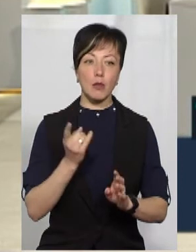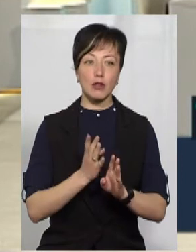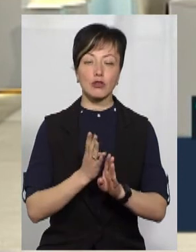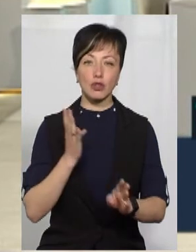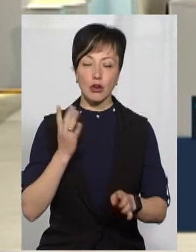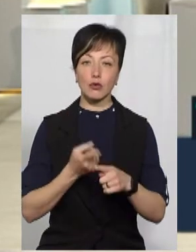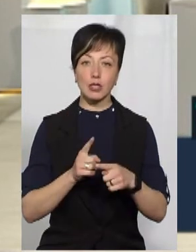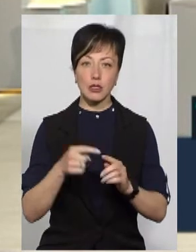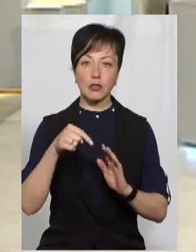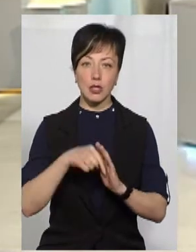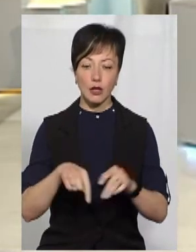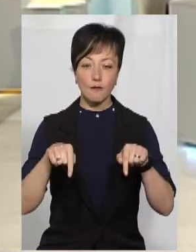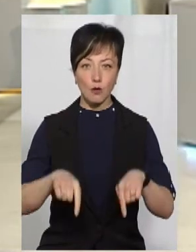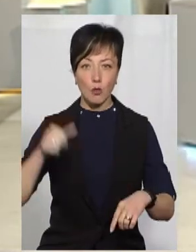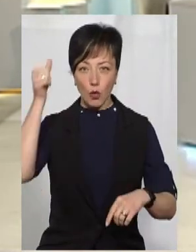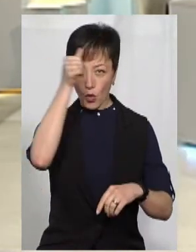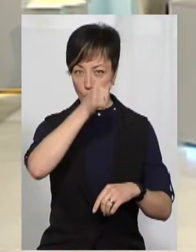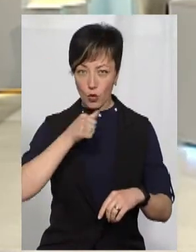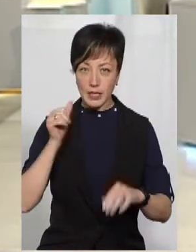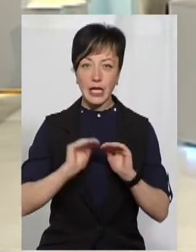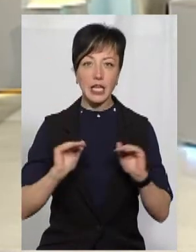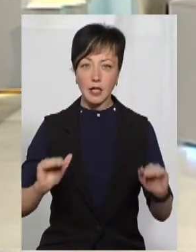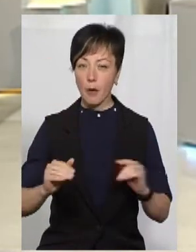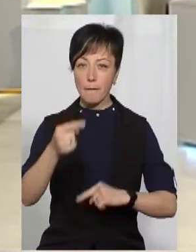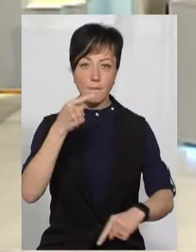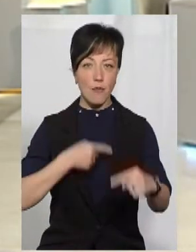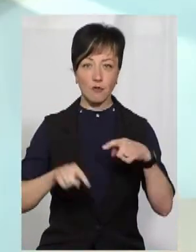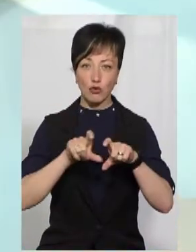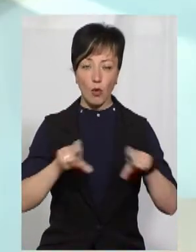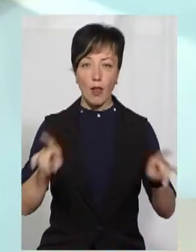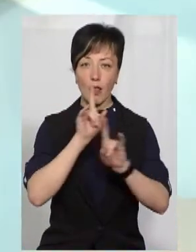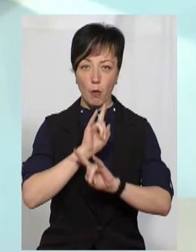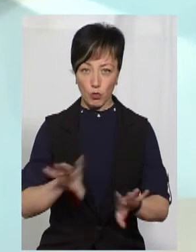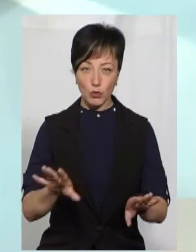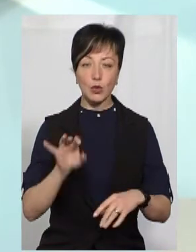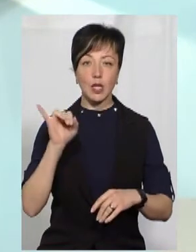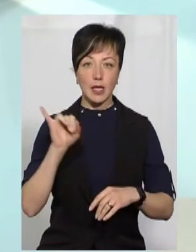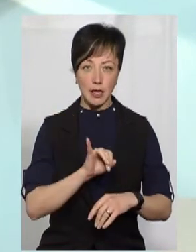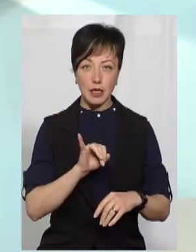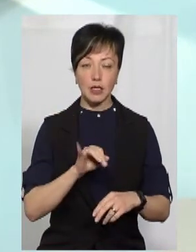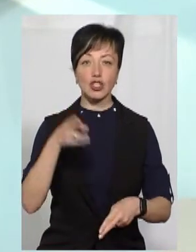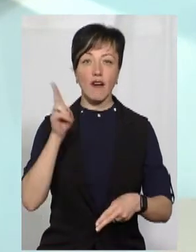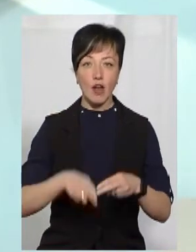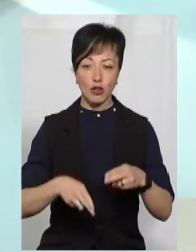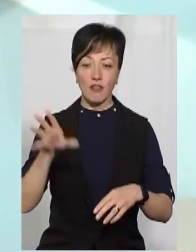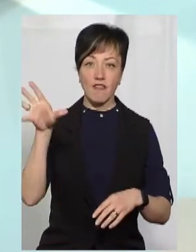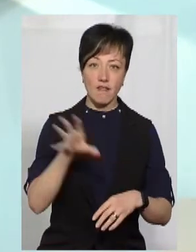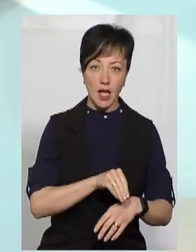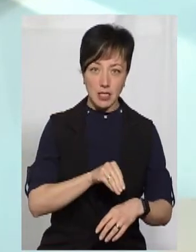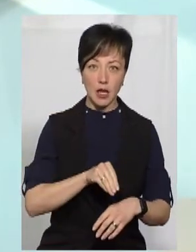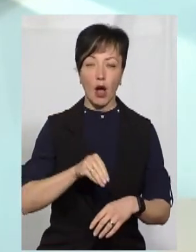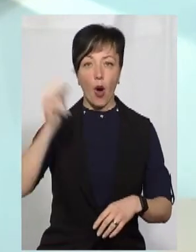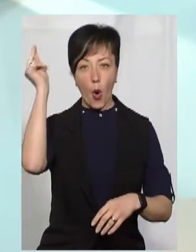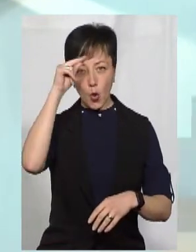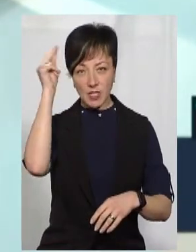що у цьому навчальному році діти вже за шкільні парти не сядуть. І, власне, завершувати весь освітній